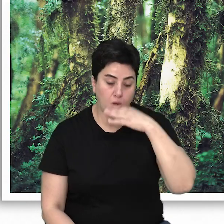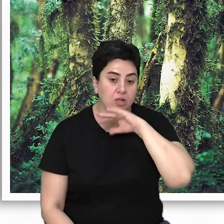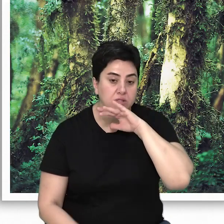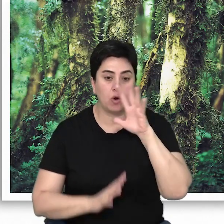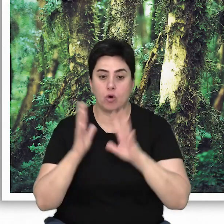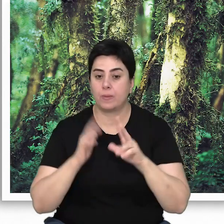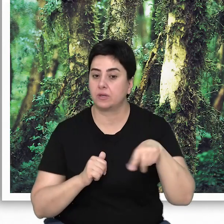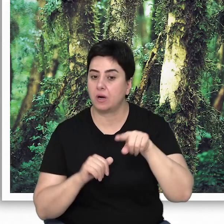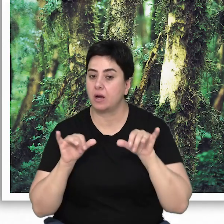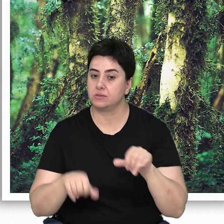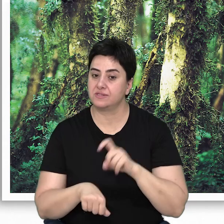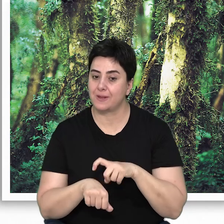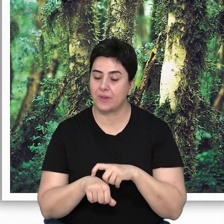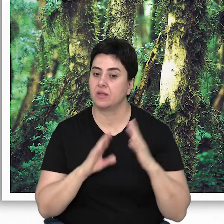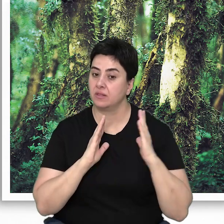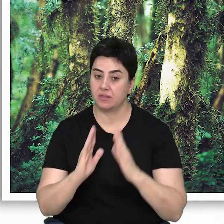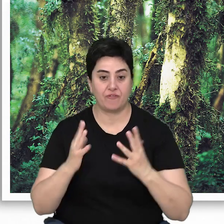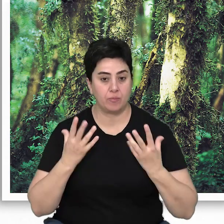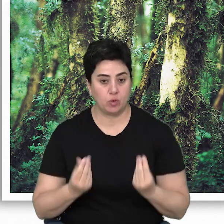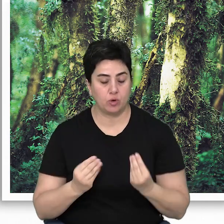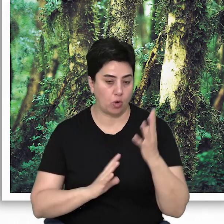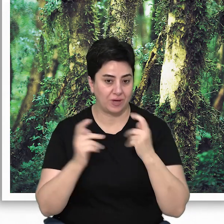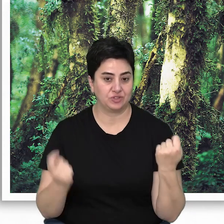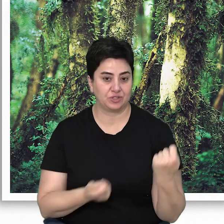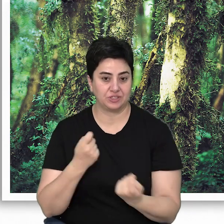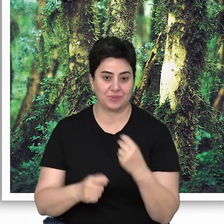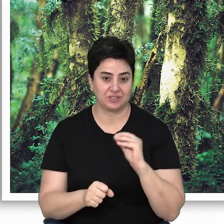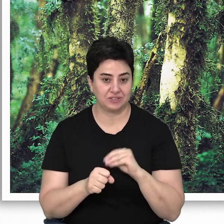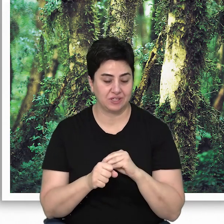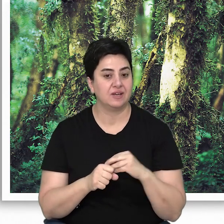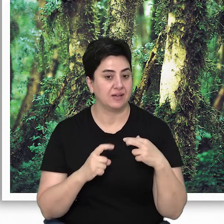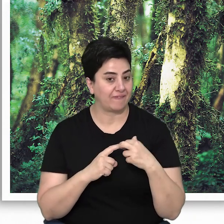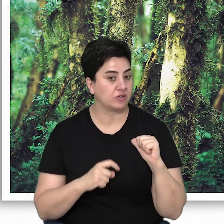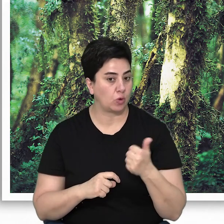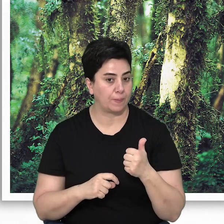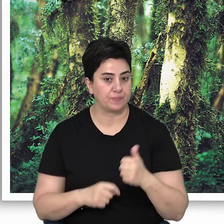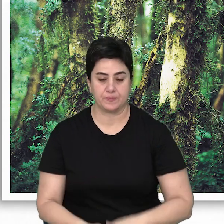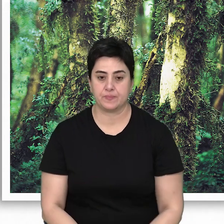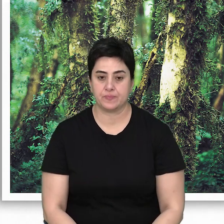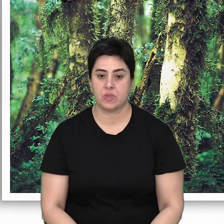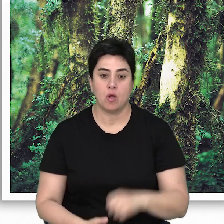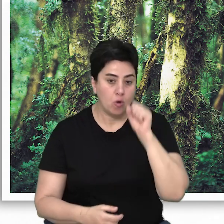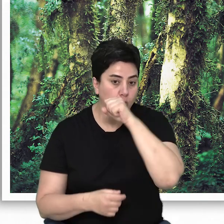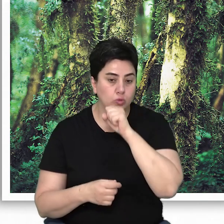Doğal yaşlı ormanlar aynı zamanda sürdürülebilir ormancılık çalışmaları içinde referans noktaları. Odun üretimi